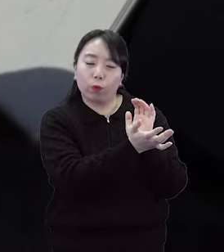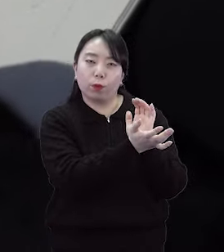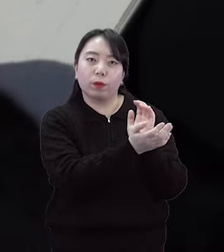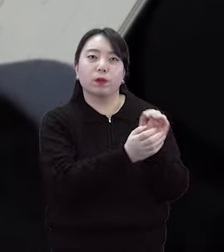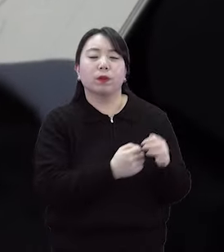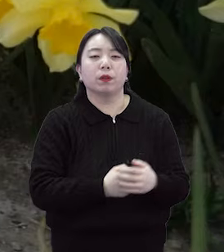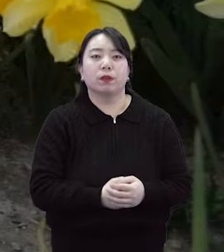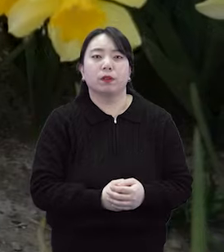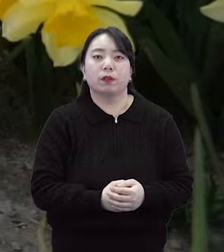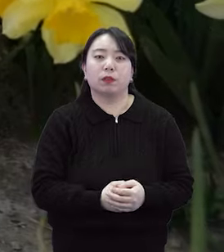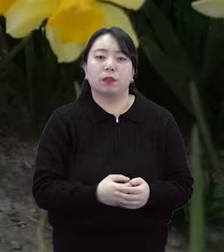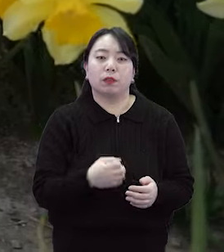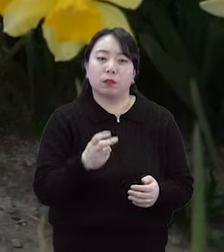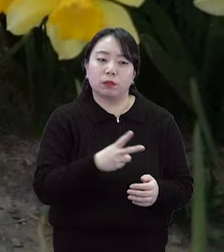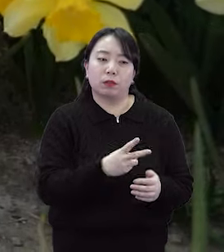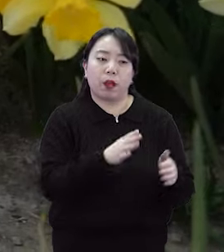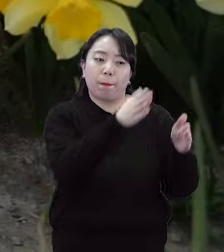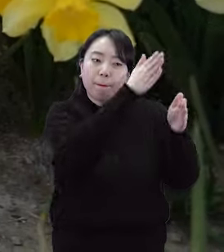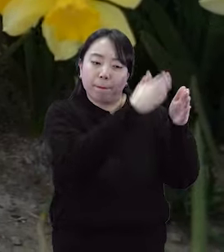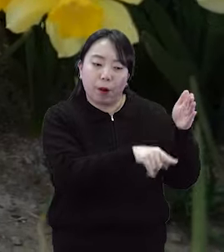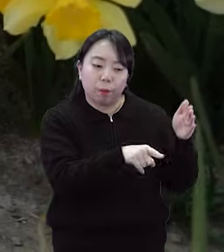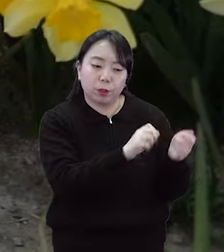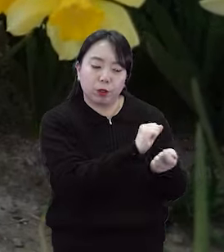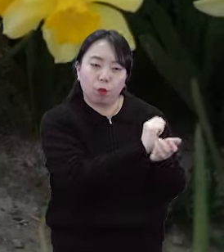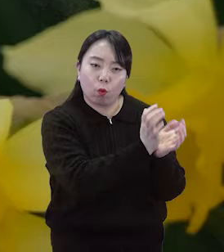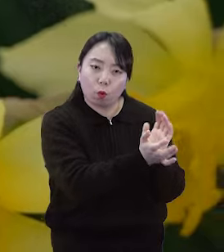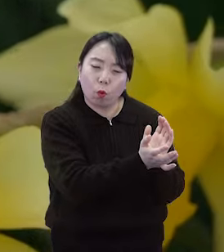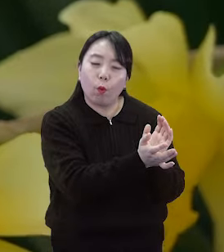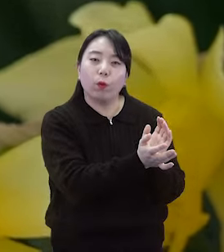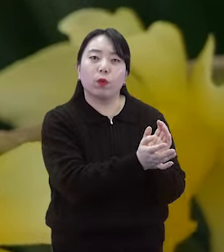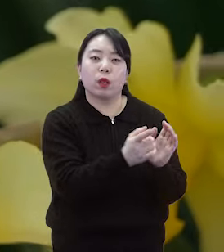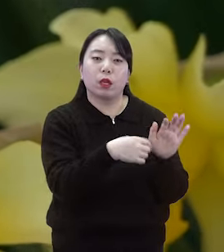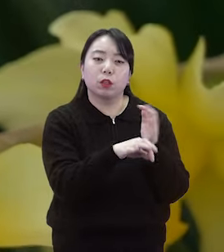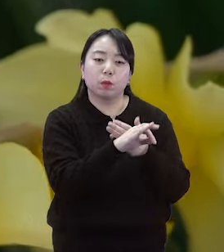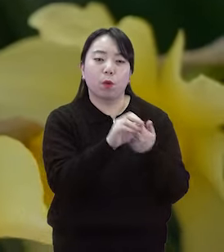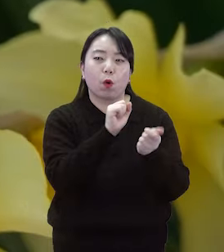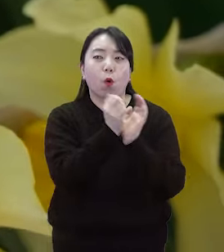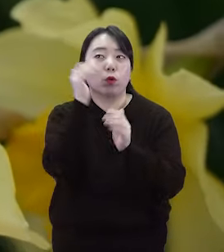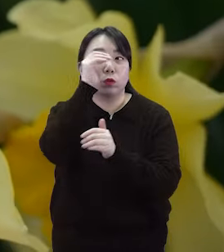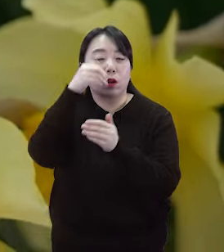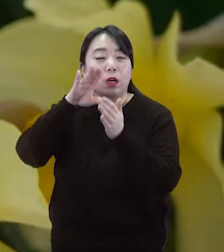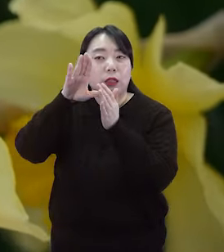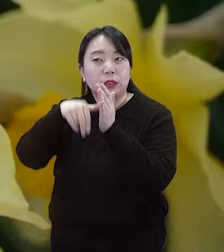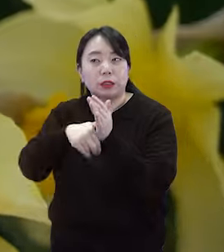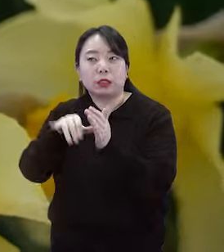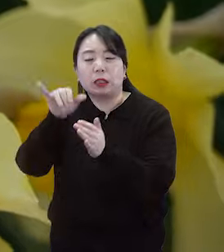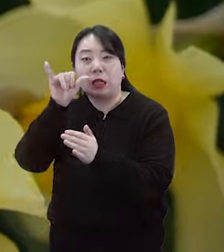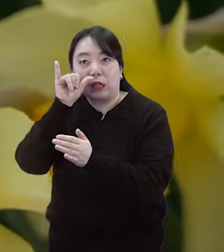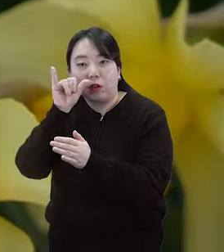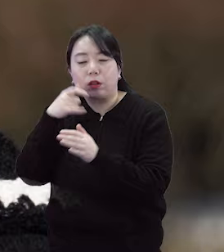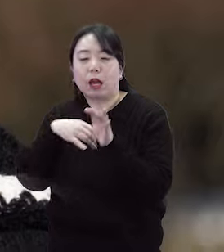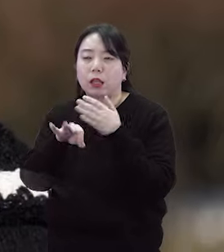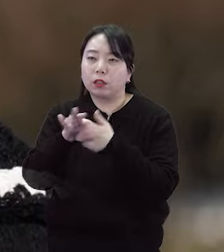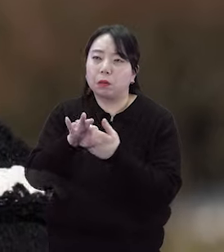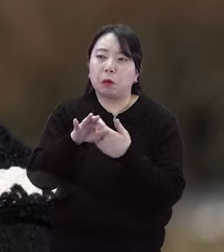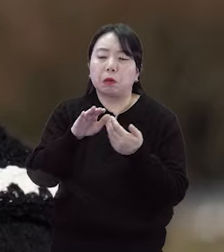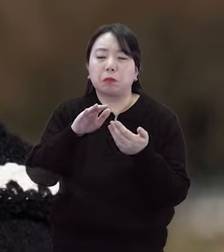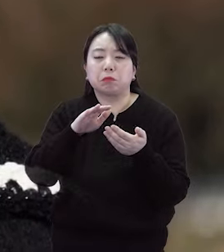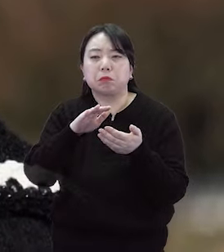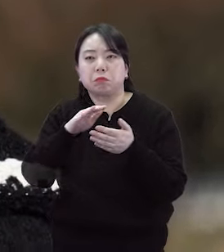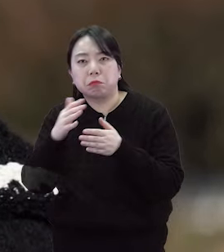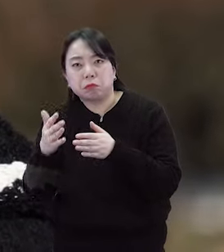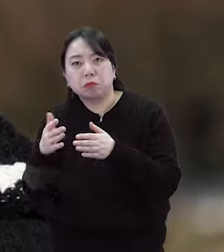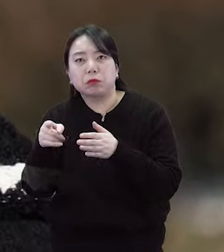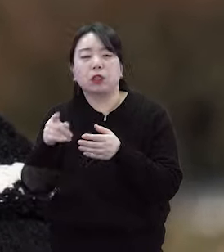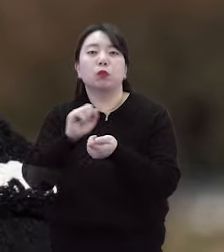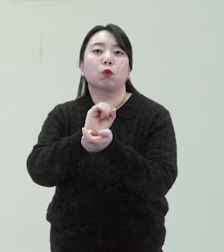담벼락 밑이나 아니면 이렇게 꽃구경 갔을 때 볼 수 있는 꽃 아니면 이렇게 시드러진 꽃 꽃을 주제로